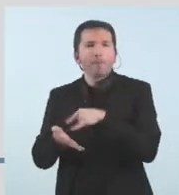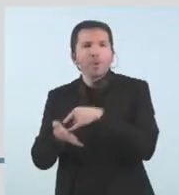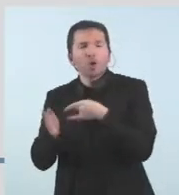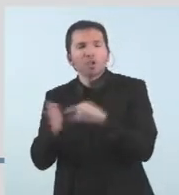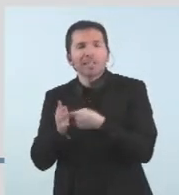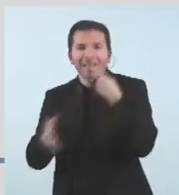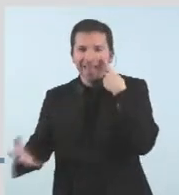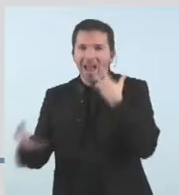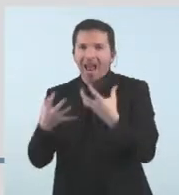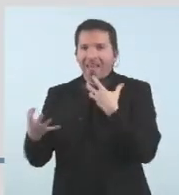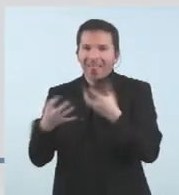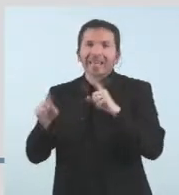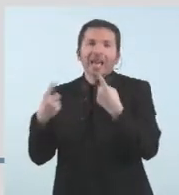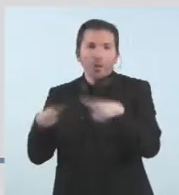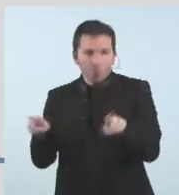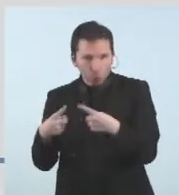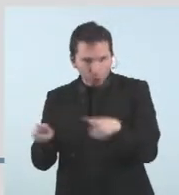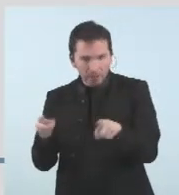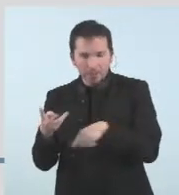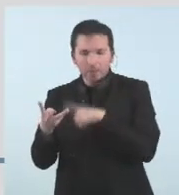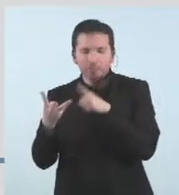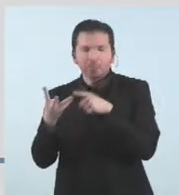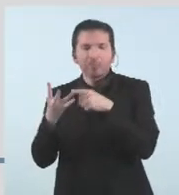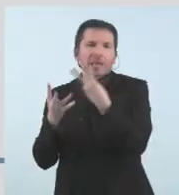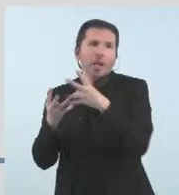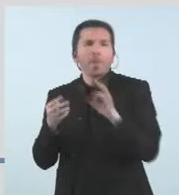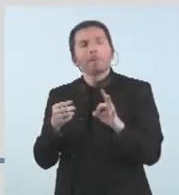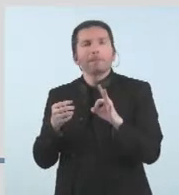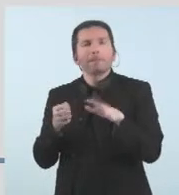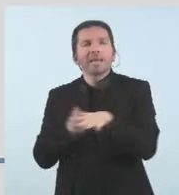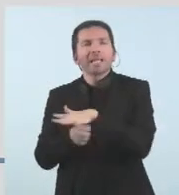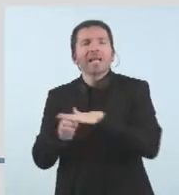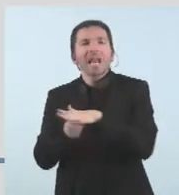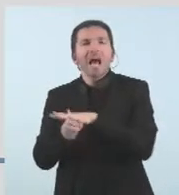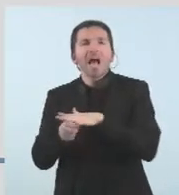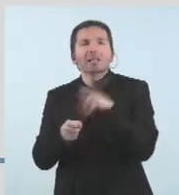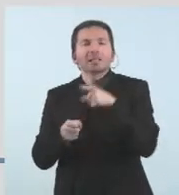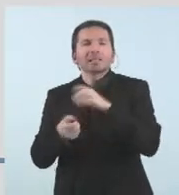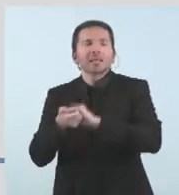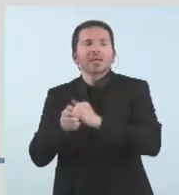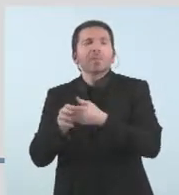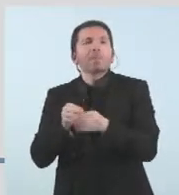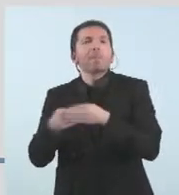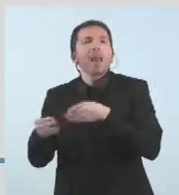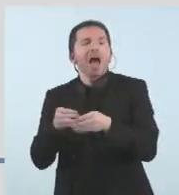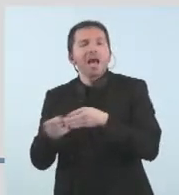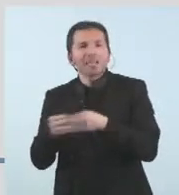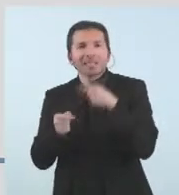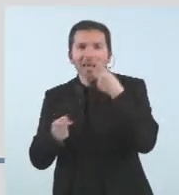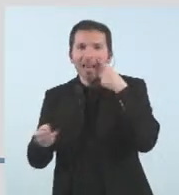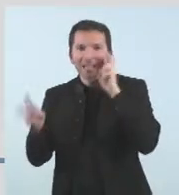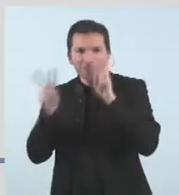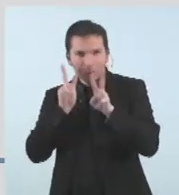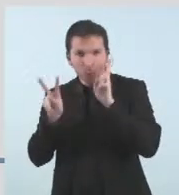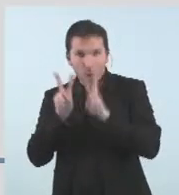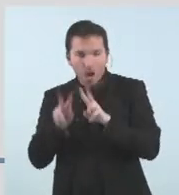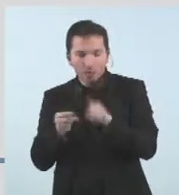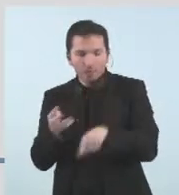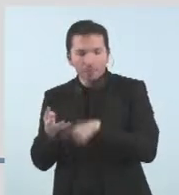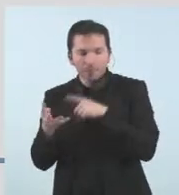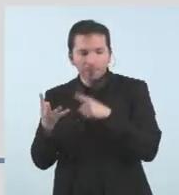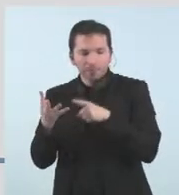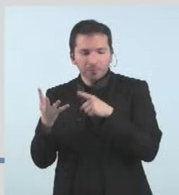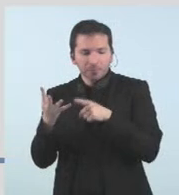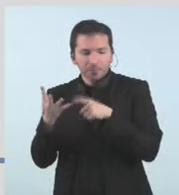20 projectes en l'àmbit de les plàstiques i les visuals i 4 projectes que van llençant